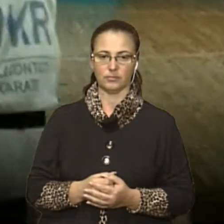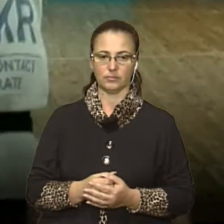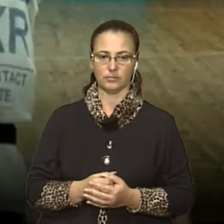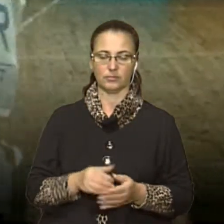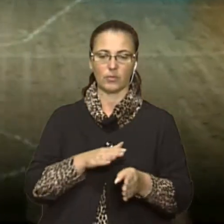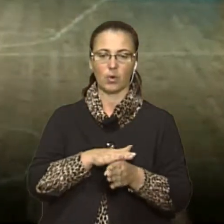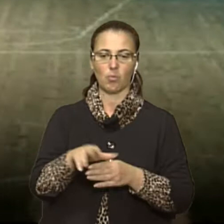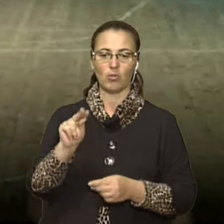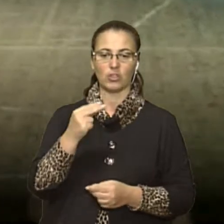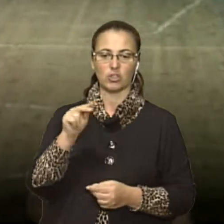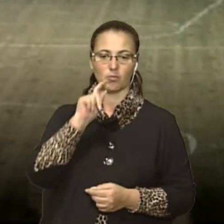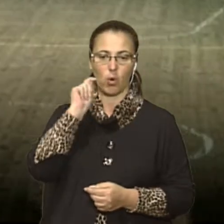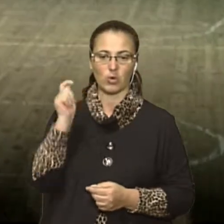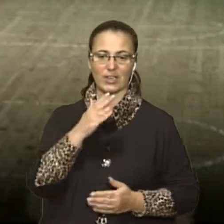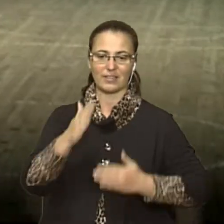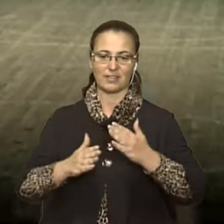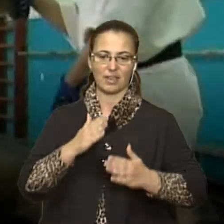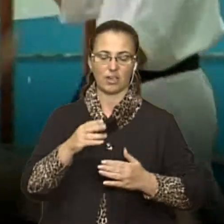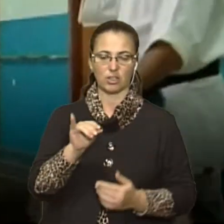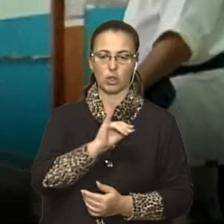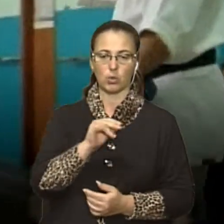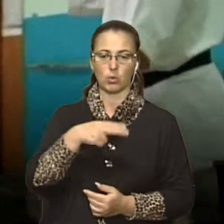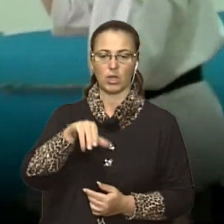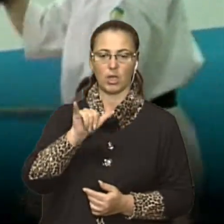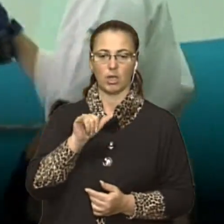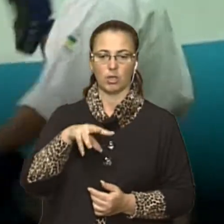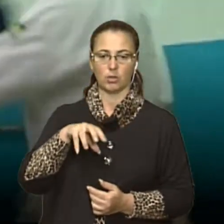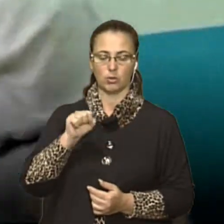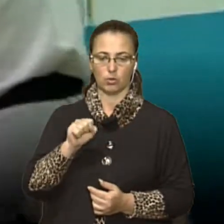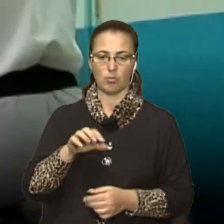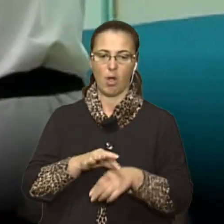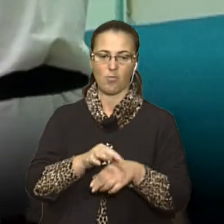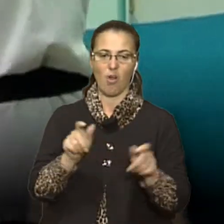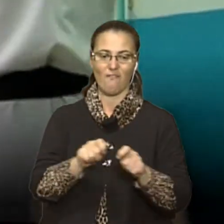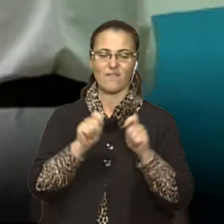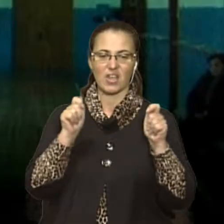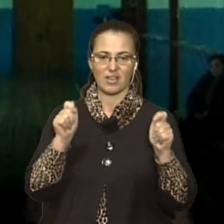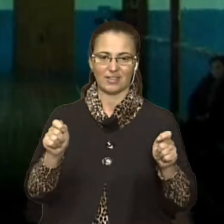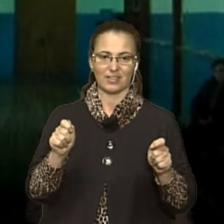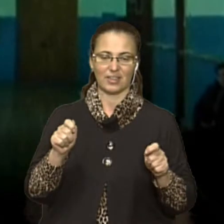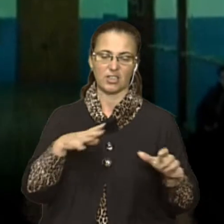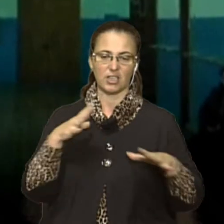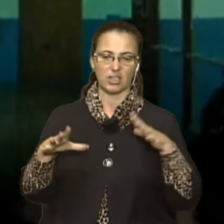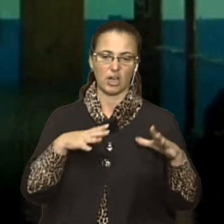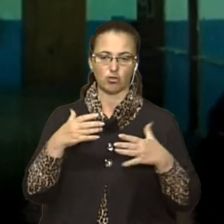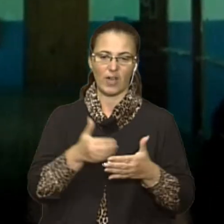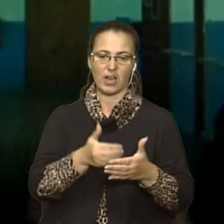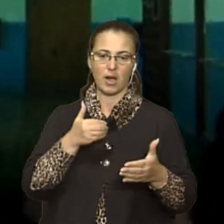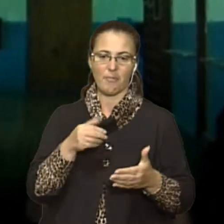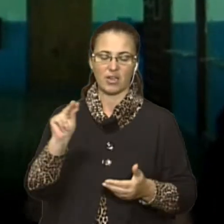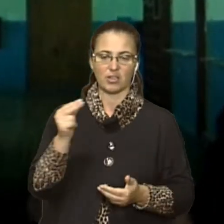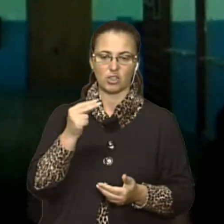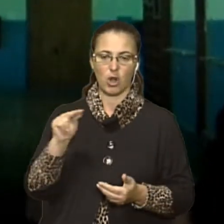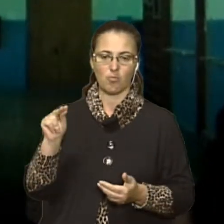Абсолютний чемпіон України з карате Юрій Дума провів відкрите тренування перед Чемпіонатом світу. Тренування починалося п'ять